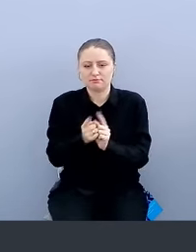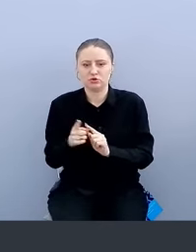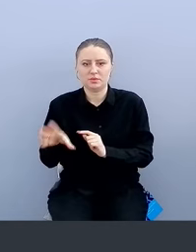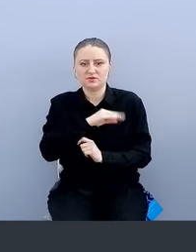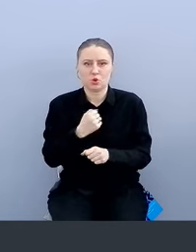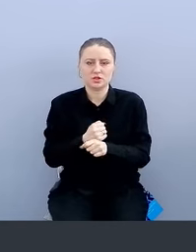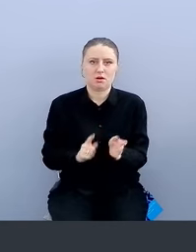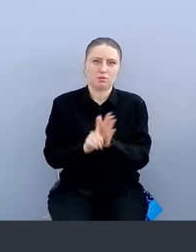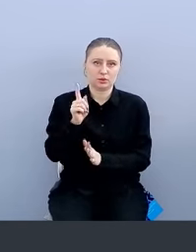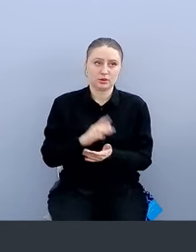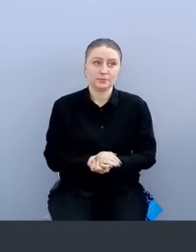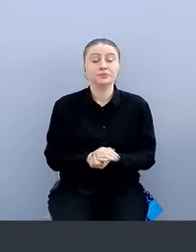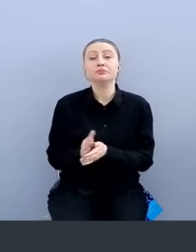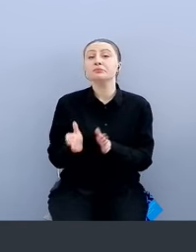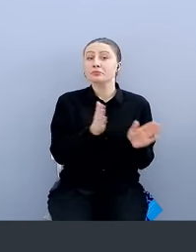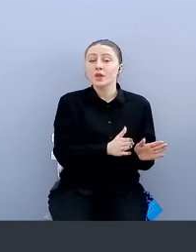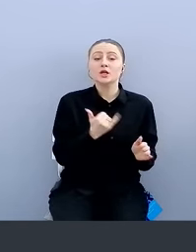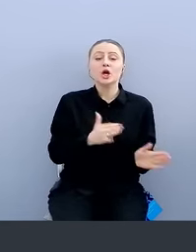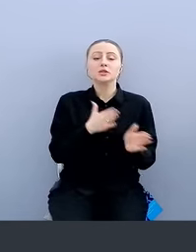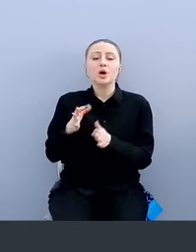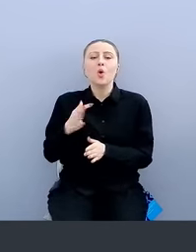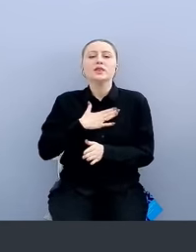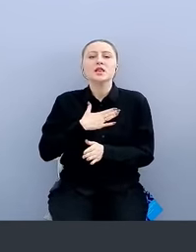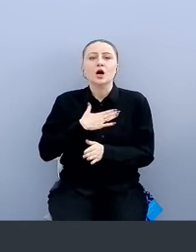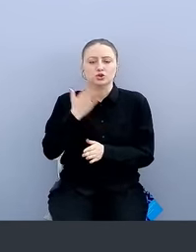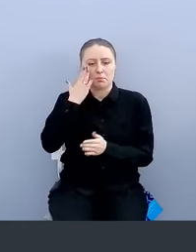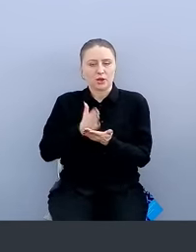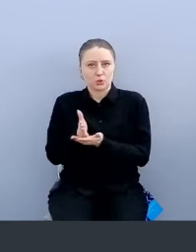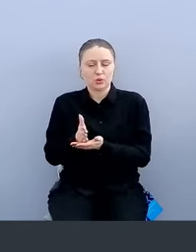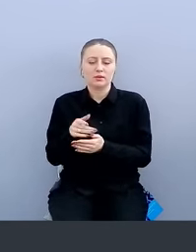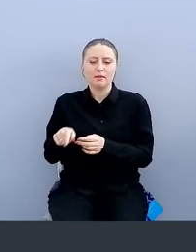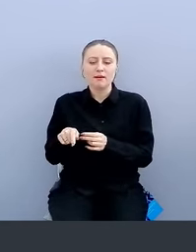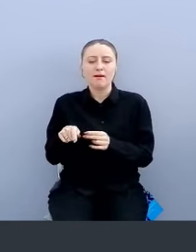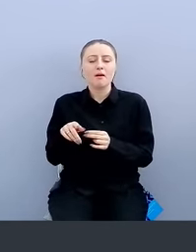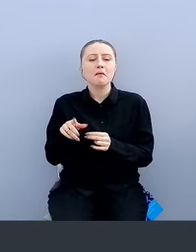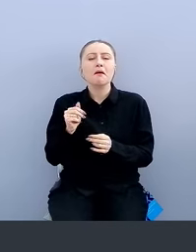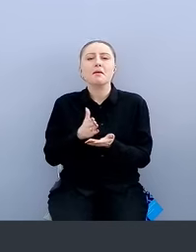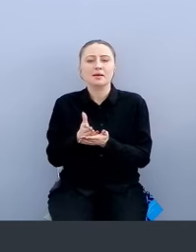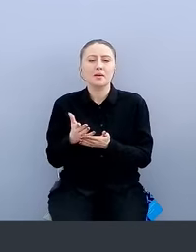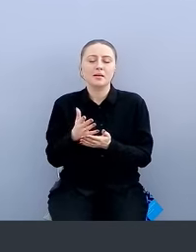Расскажу про наш подход теперь. Он там немножко от всех взял. У кого-то больше, у кого-то меньше.